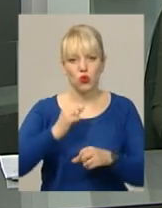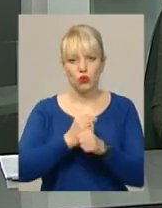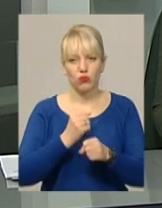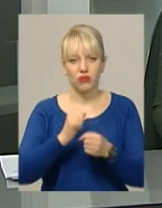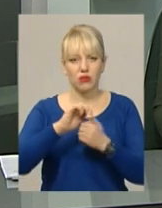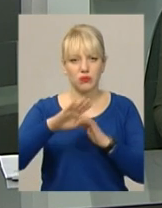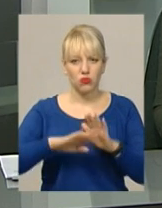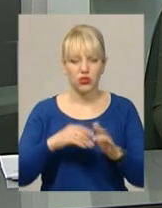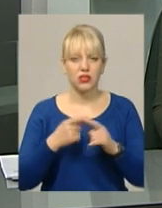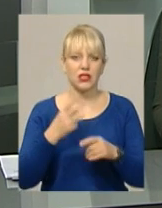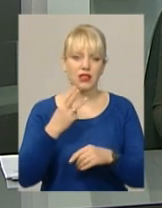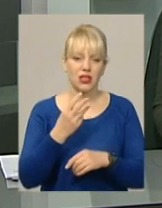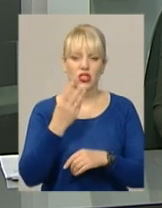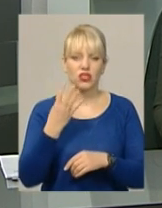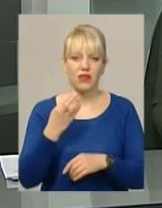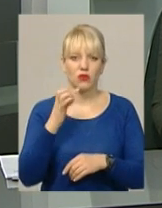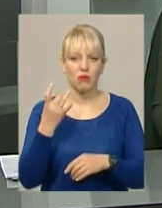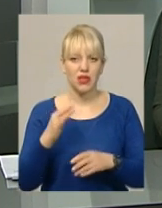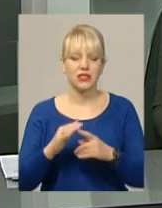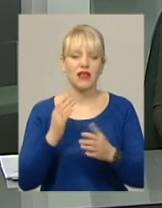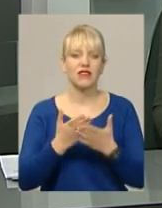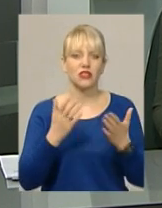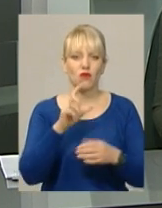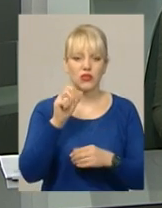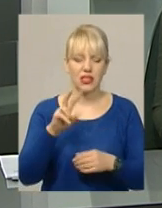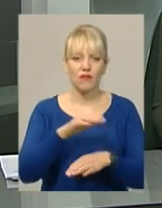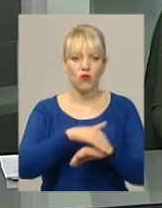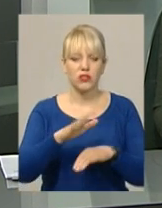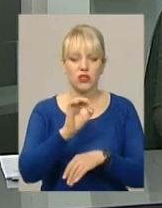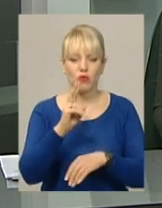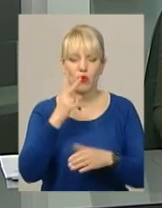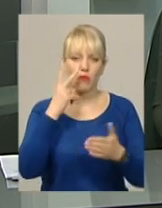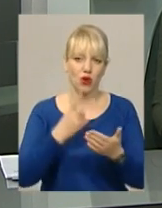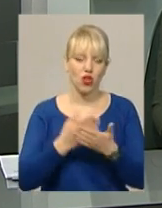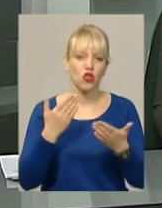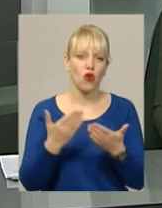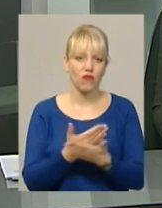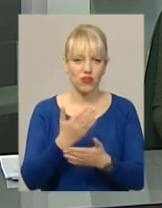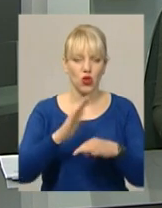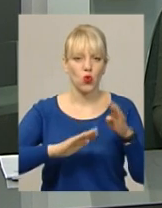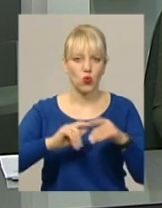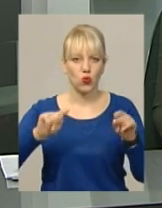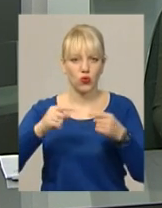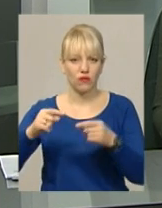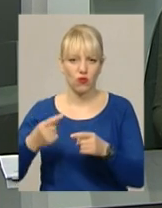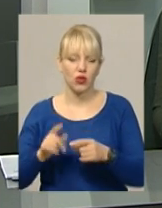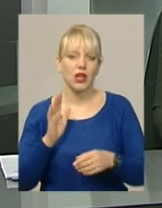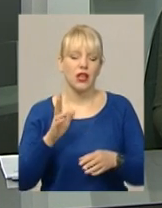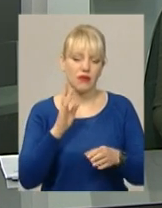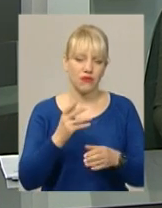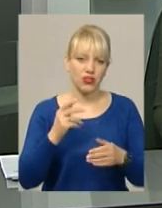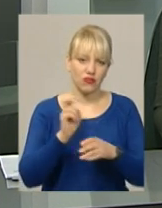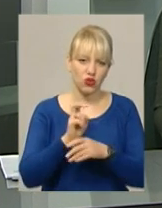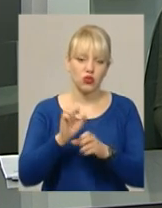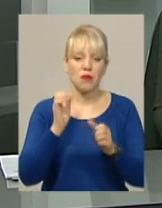березня у виставковій залі на вулиці Соборній покажуть нові рукотвори від місцевих авторів. Також відвідувачі ярмарку матимуть можливість